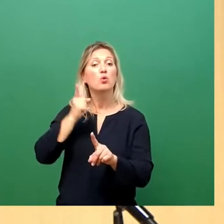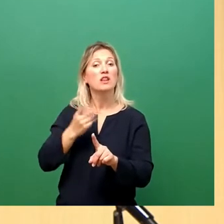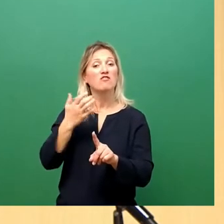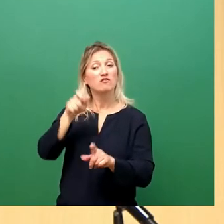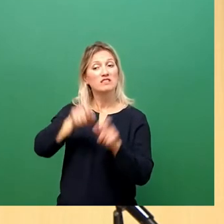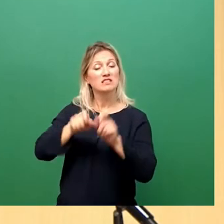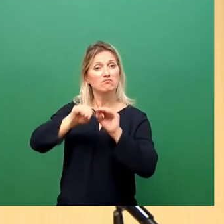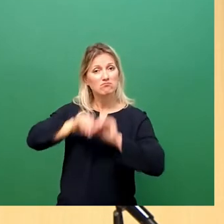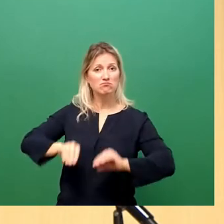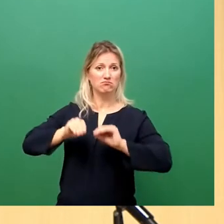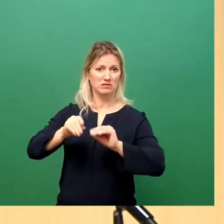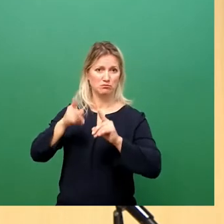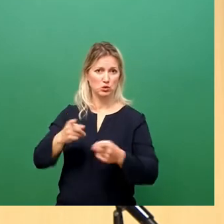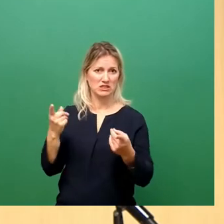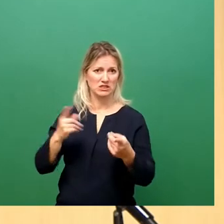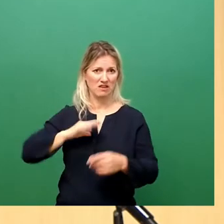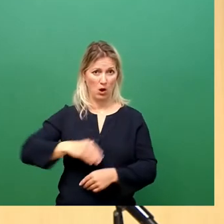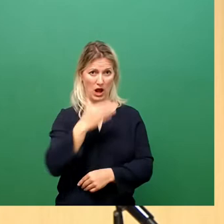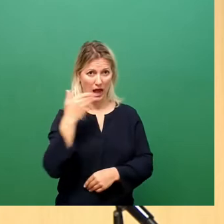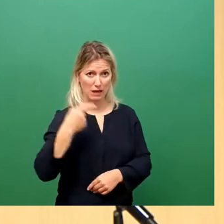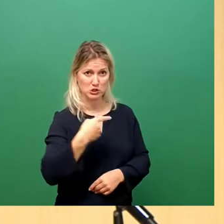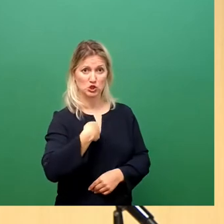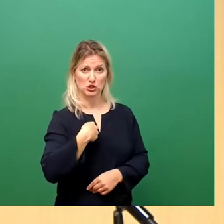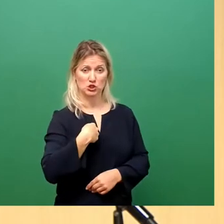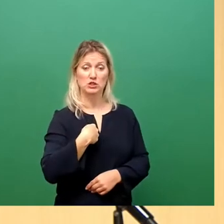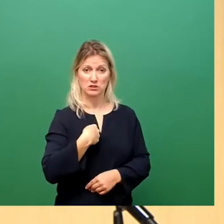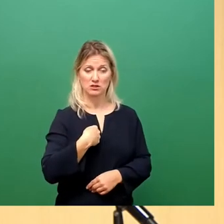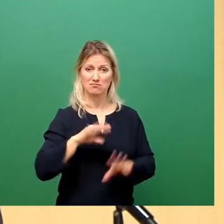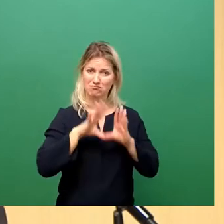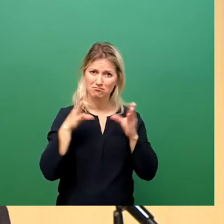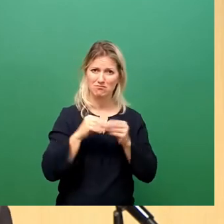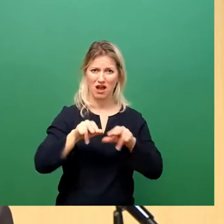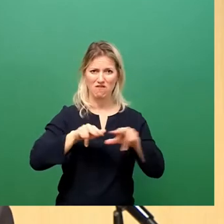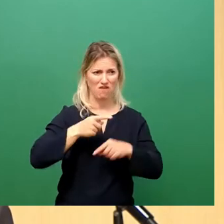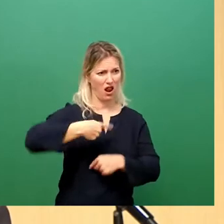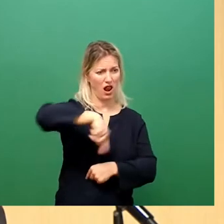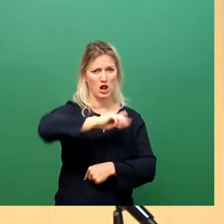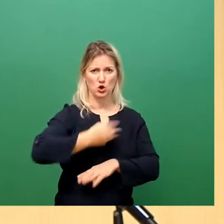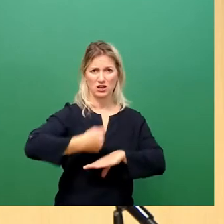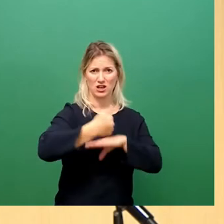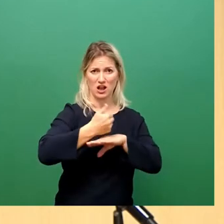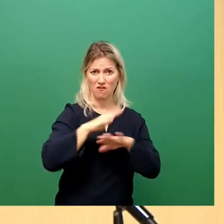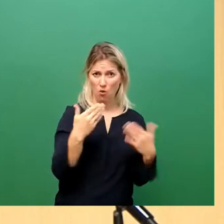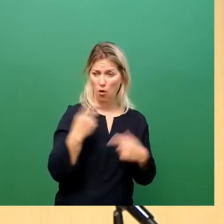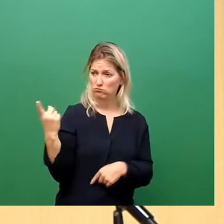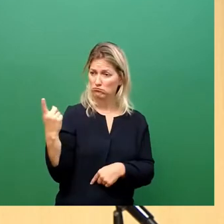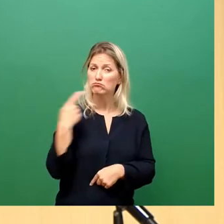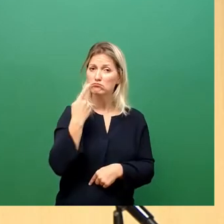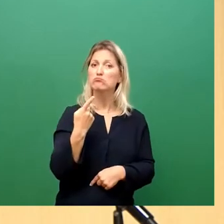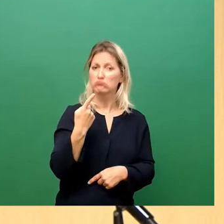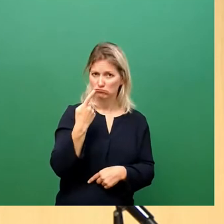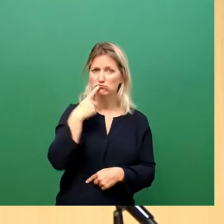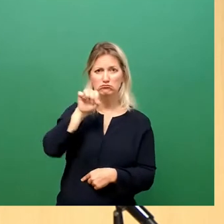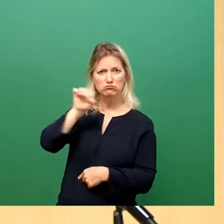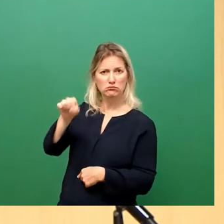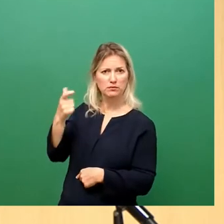Klepsch und ich und der gesamte Verwaltungsvorstand haben diesen Vorschlag mitgetragen. Durch die Ukraine-Hilfe